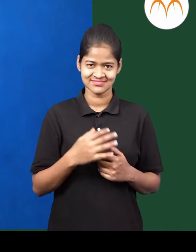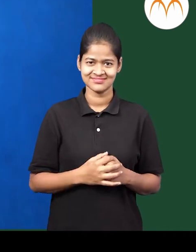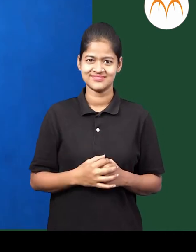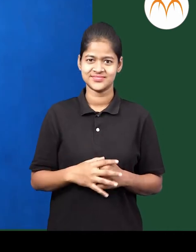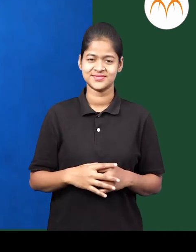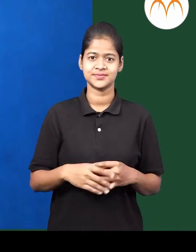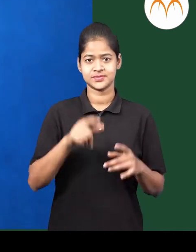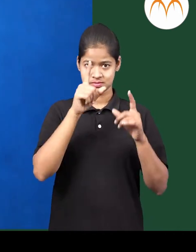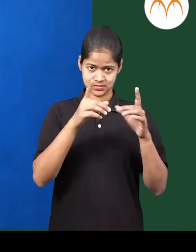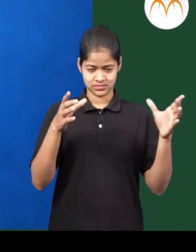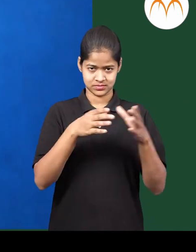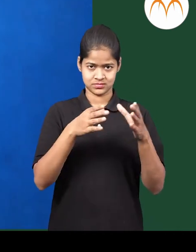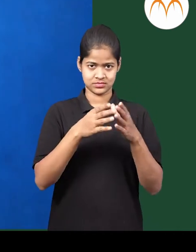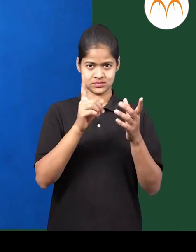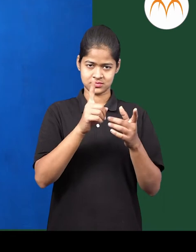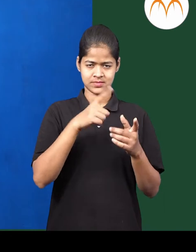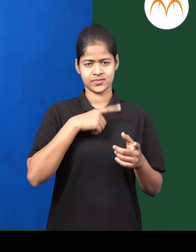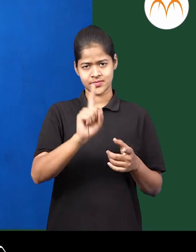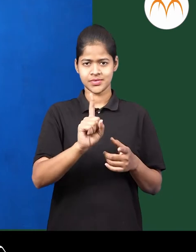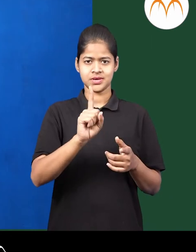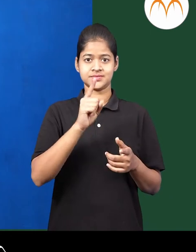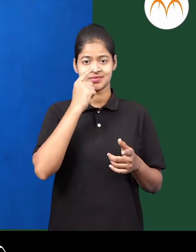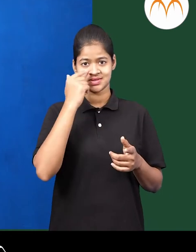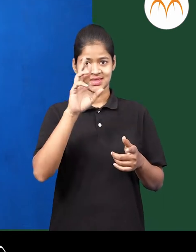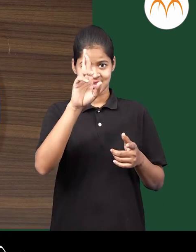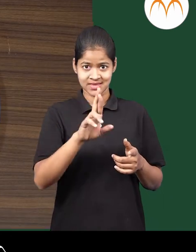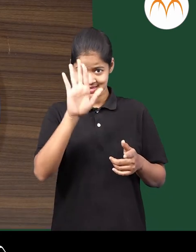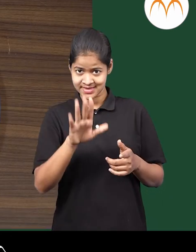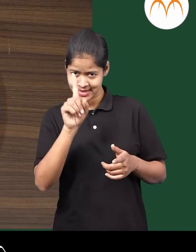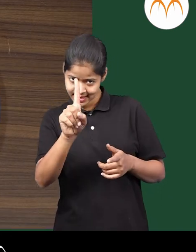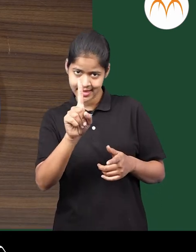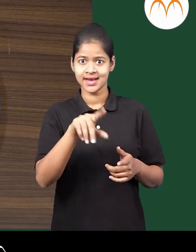एक भांड मला ठेओ, एक राधाला ठेओ और एक और तुजसाथे ठेओ